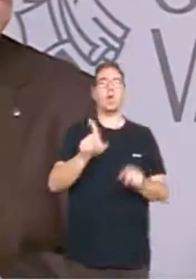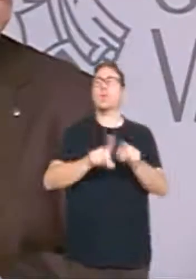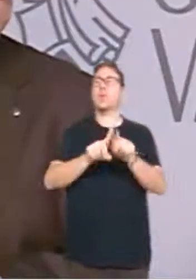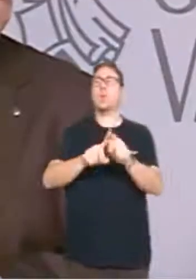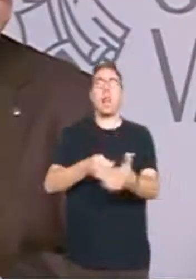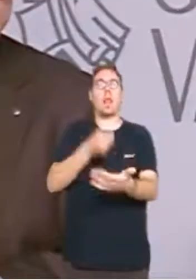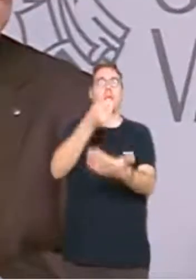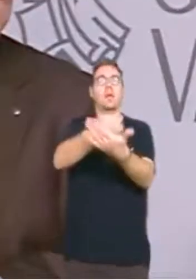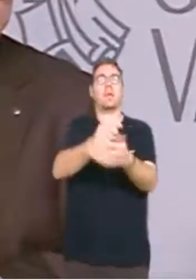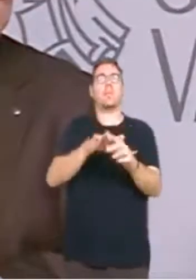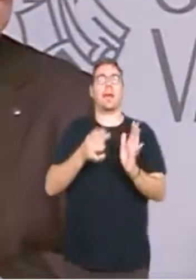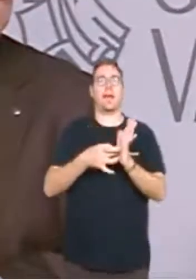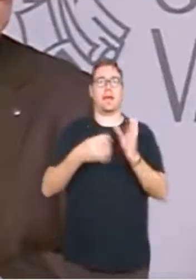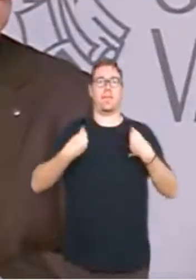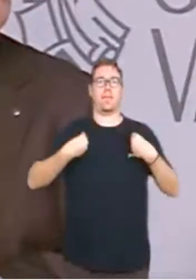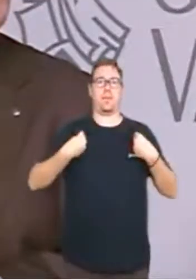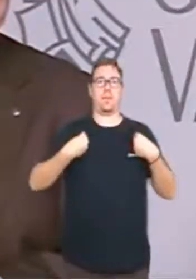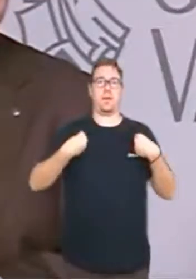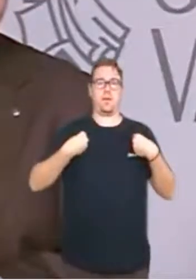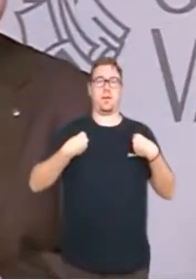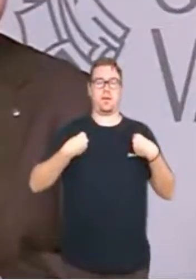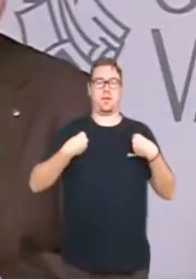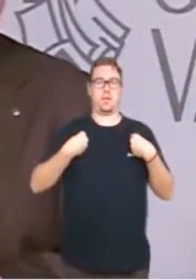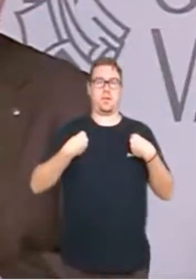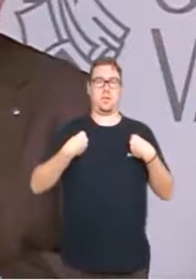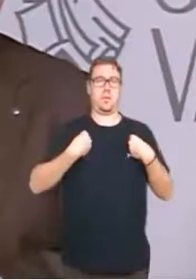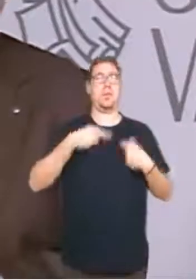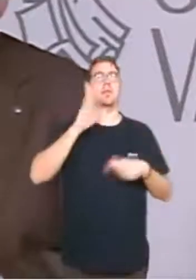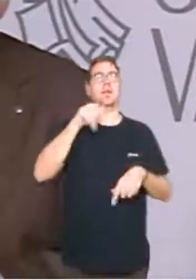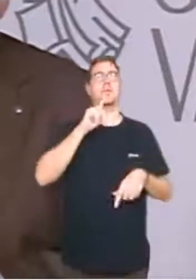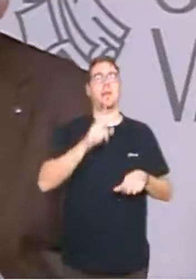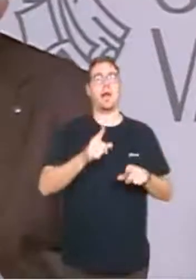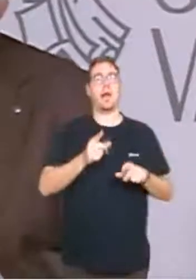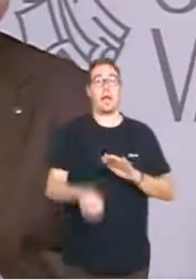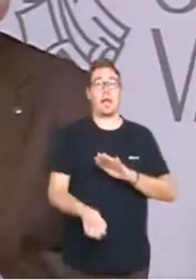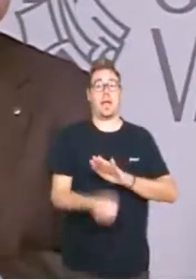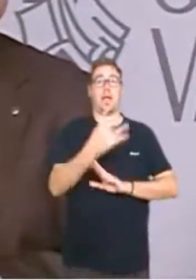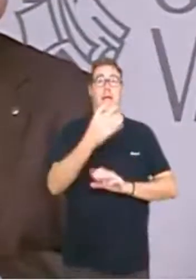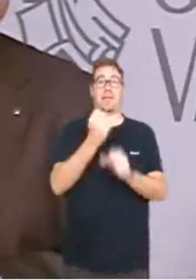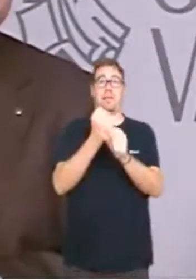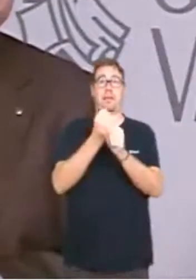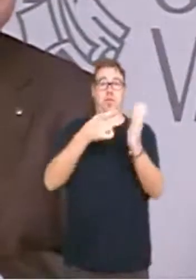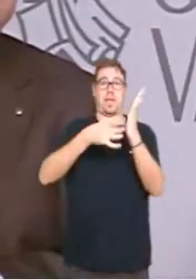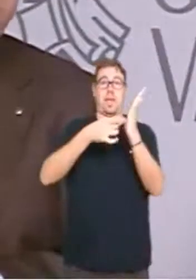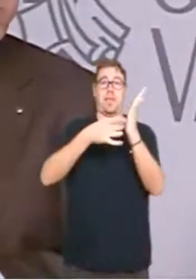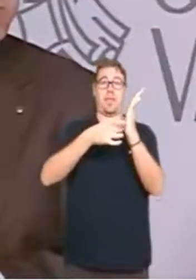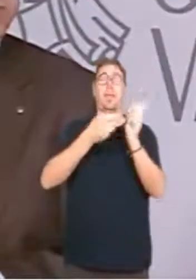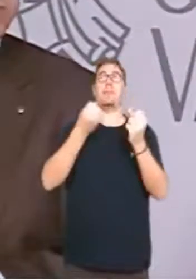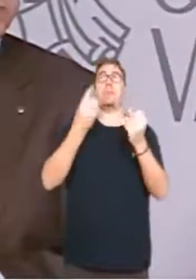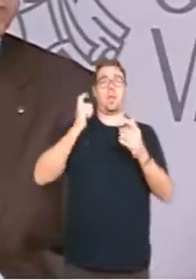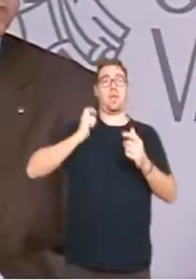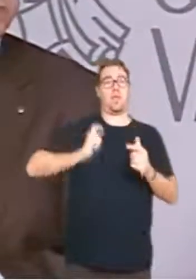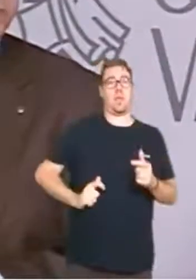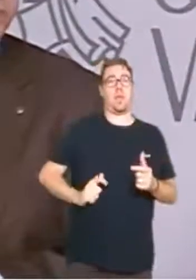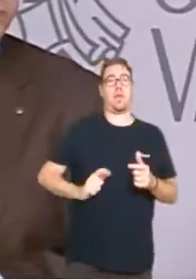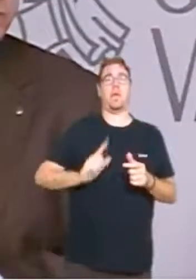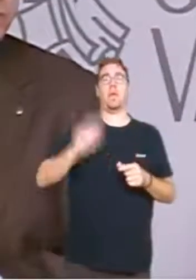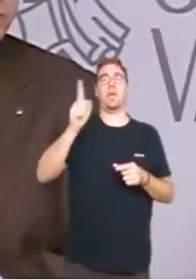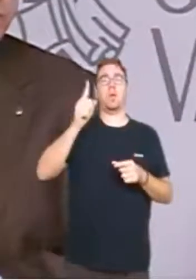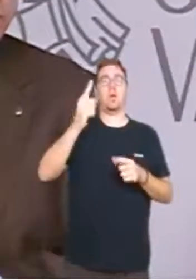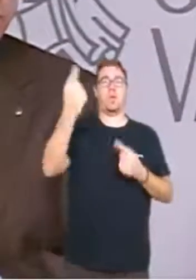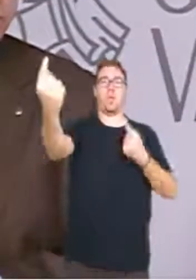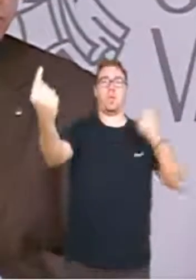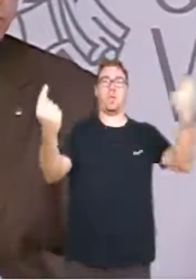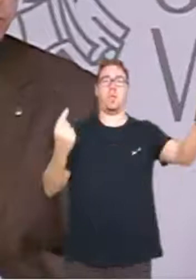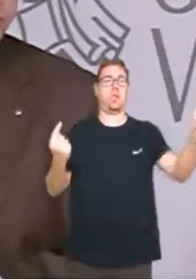inversió en la qualitat de vida i també generadora d'ocupació de qualitat, ben remunerada i no deslocalitzable.